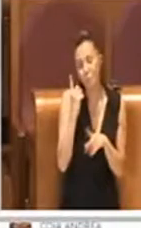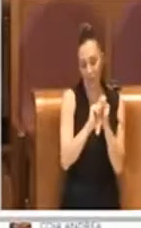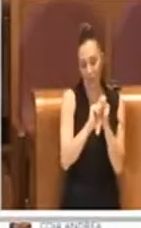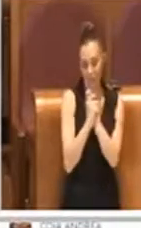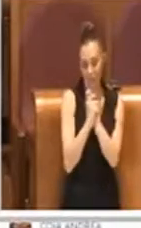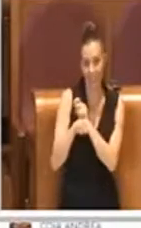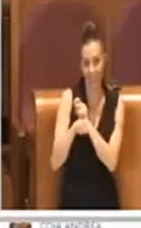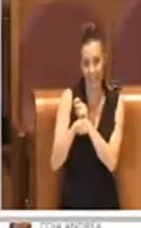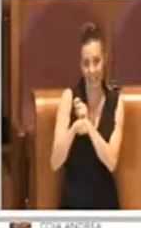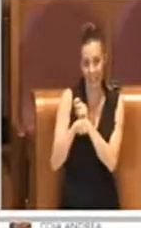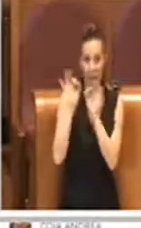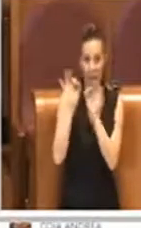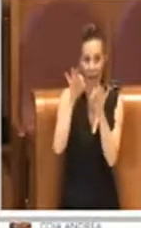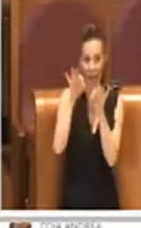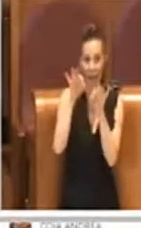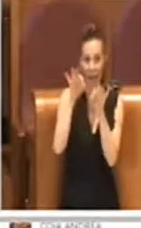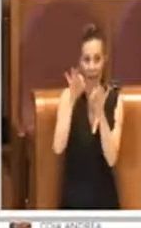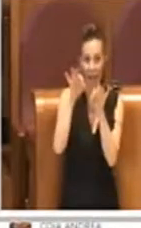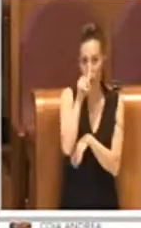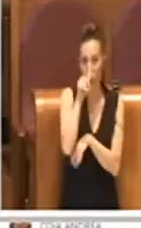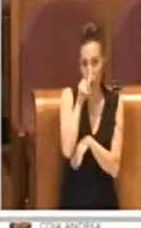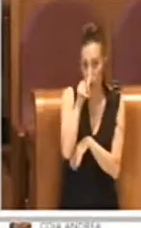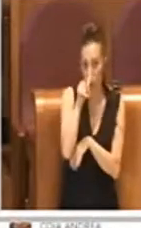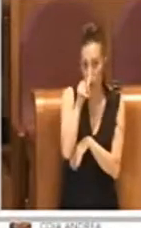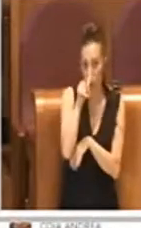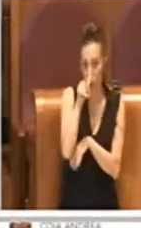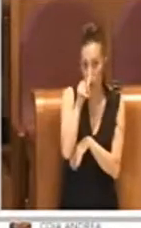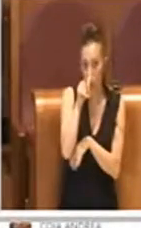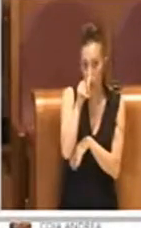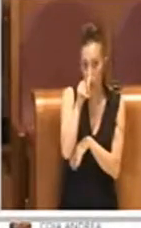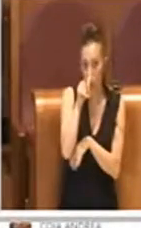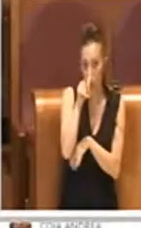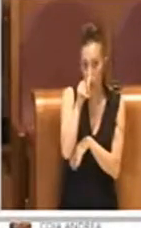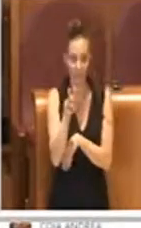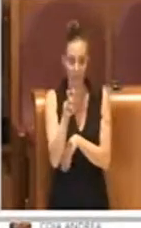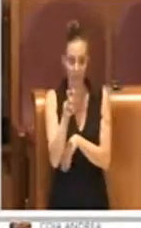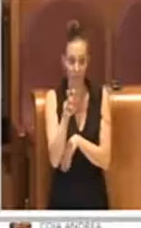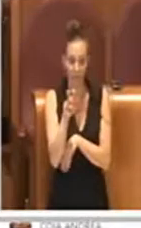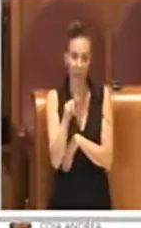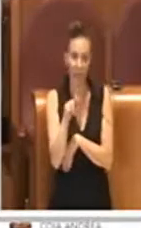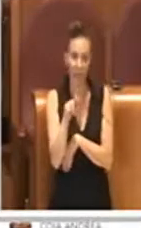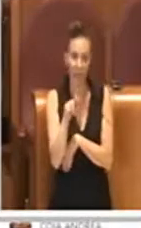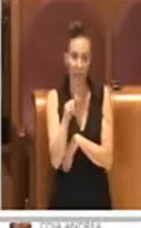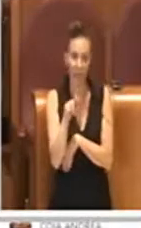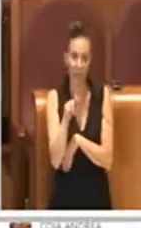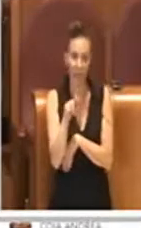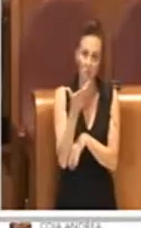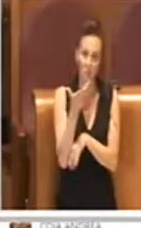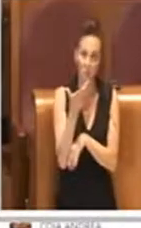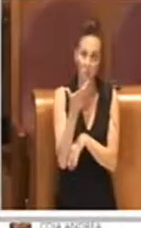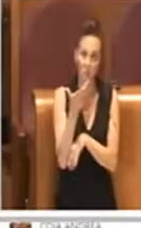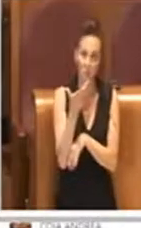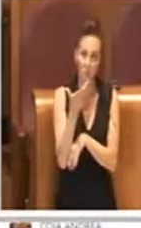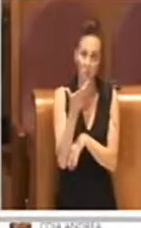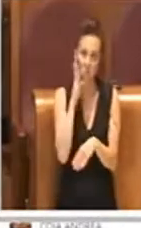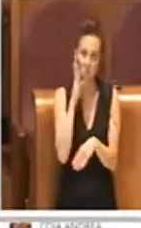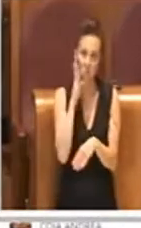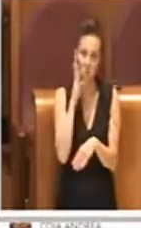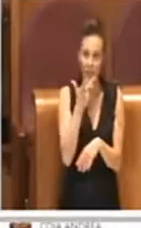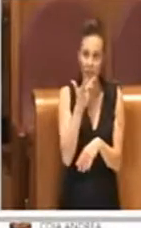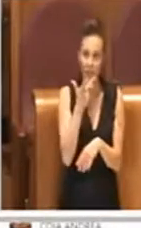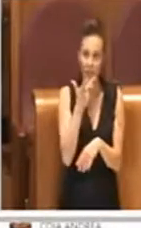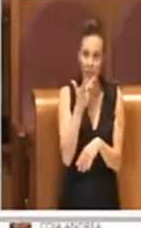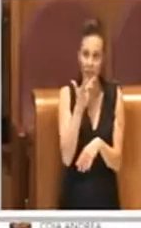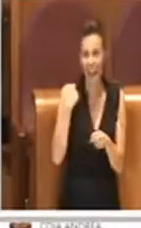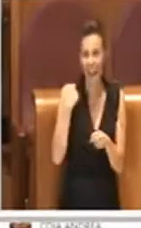luglio del 2020 quindi alla metà circa dell'esercizio è